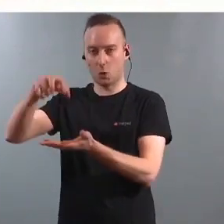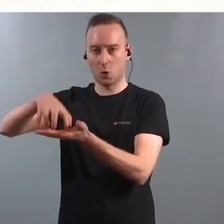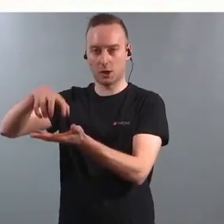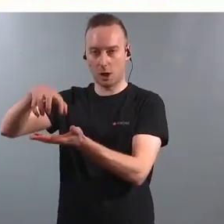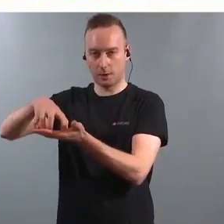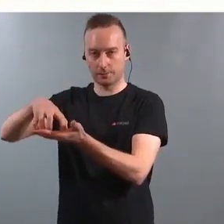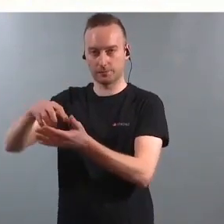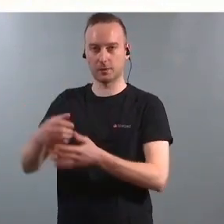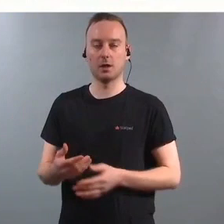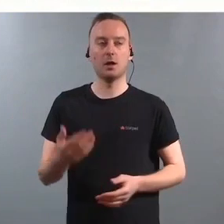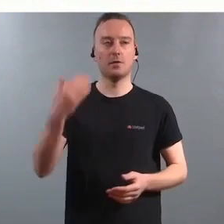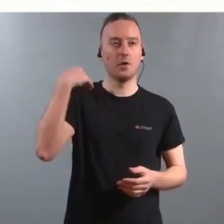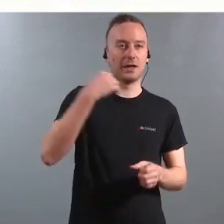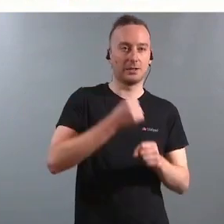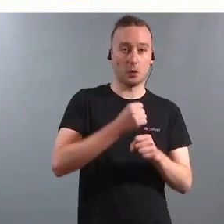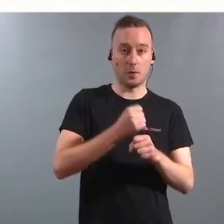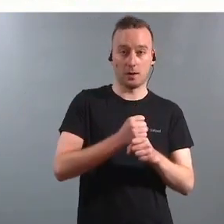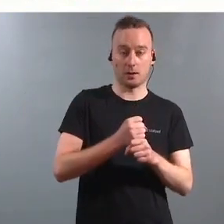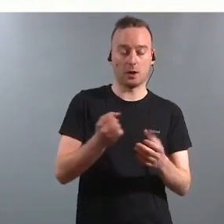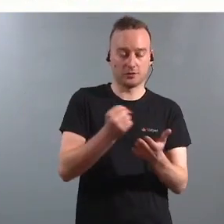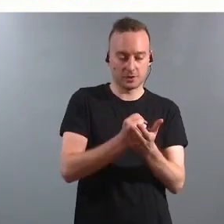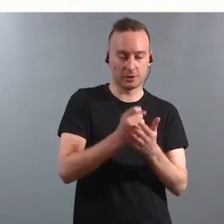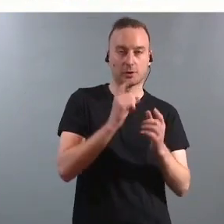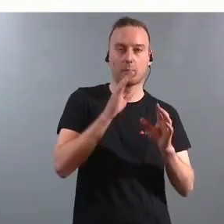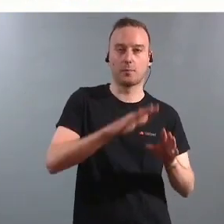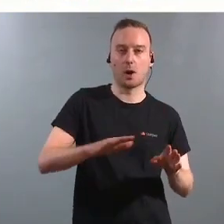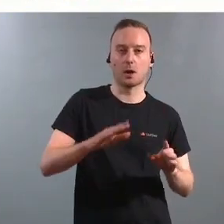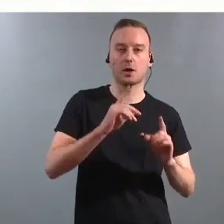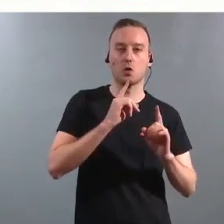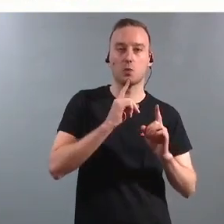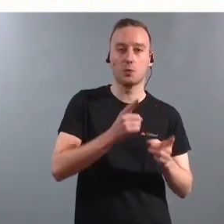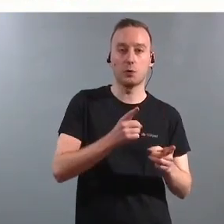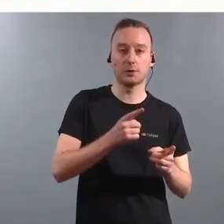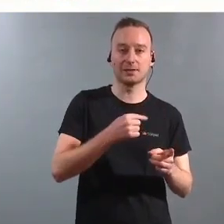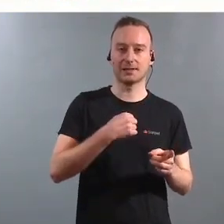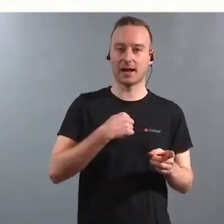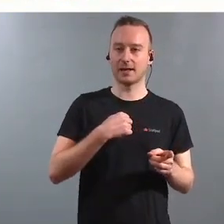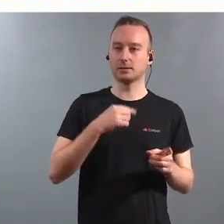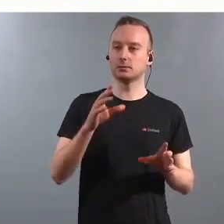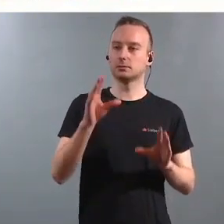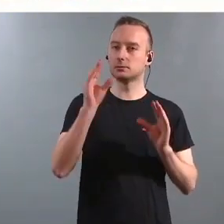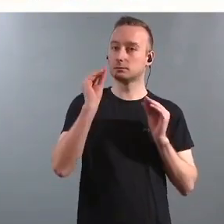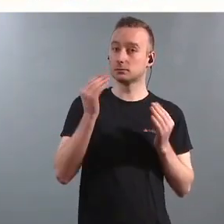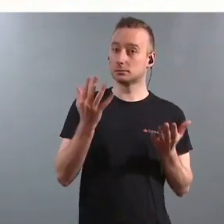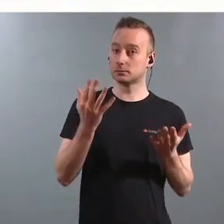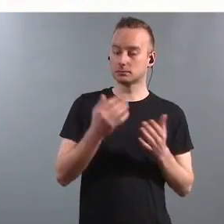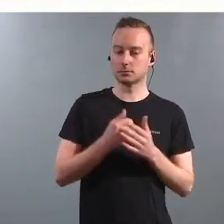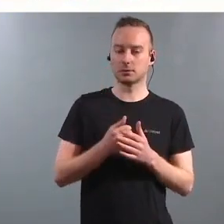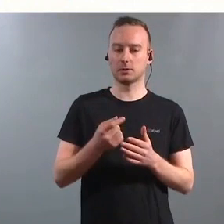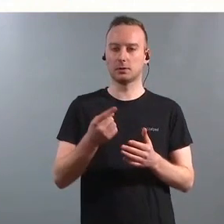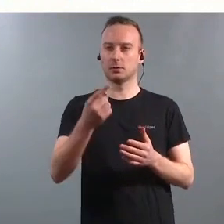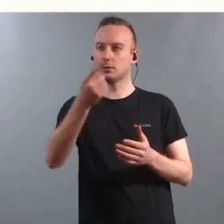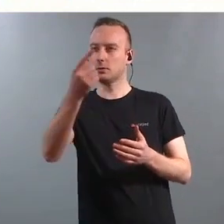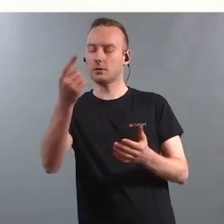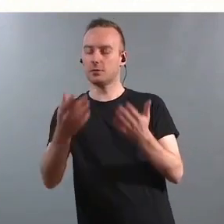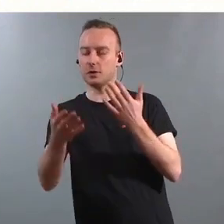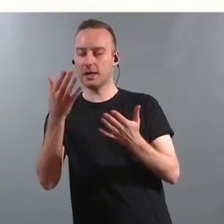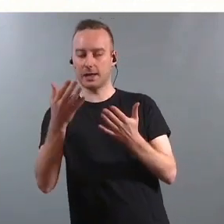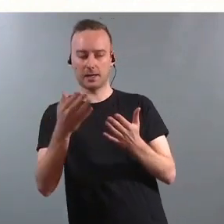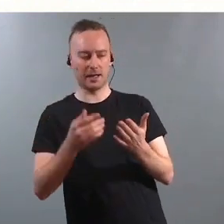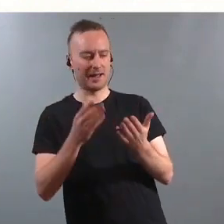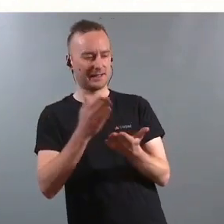begynte jobben som barneobud, fikk jeg først høre at man vurderte å ta vekk retten til spesialundervisning.